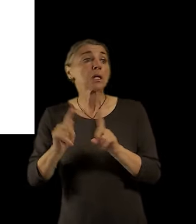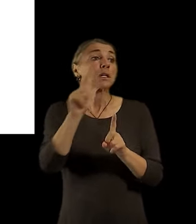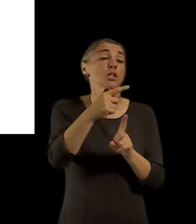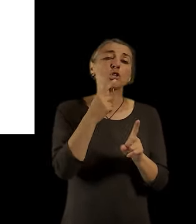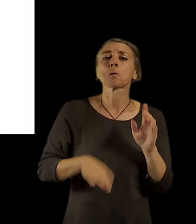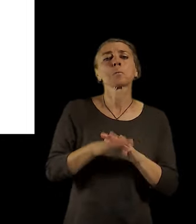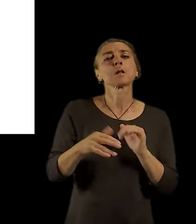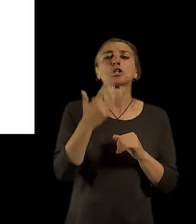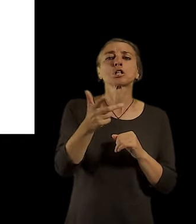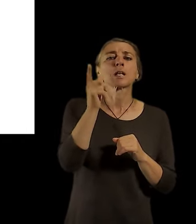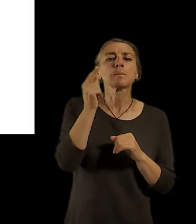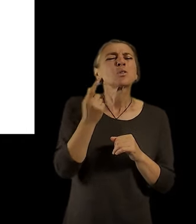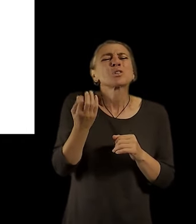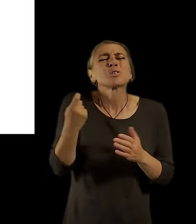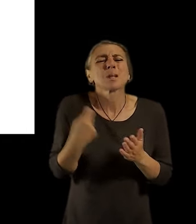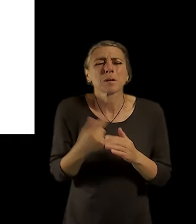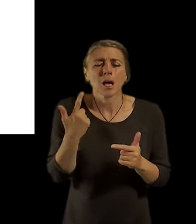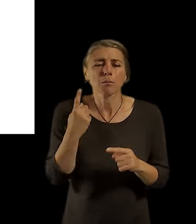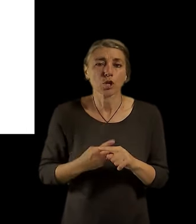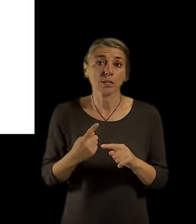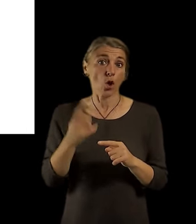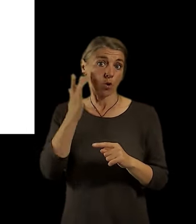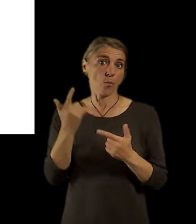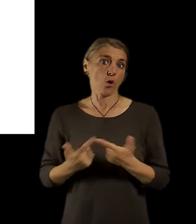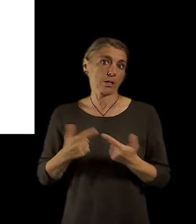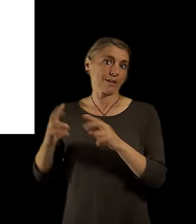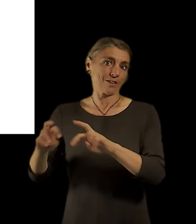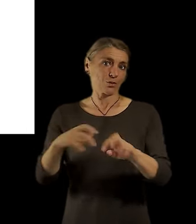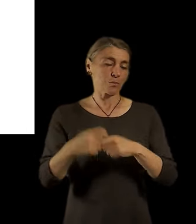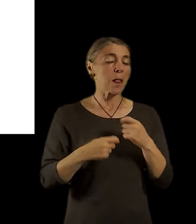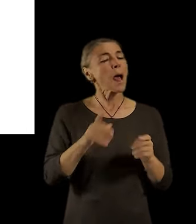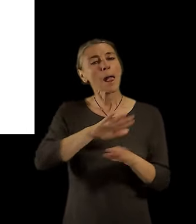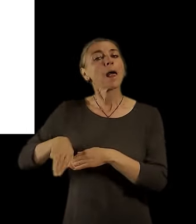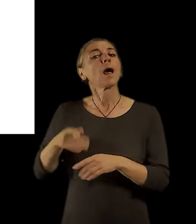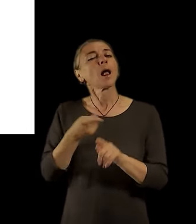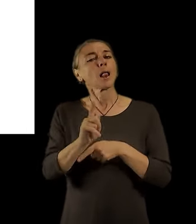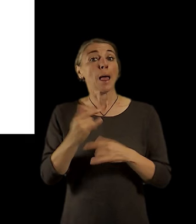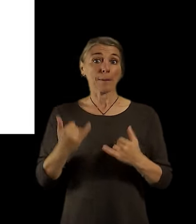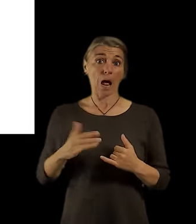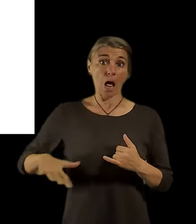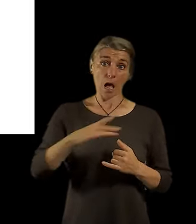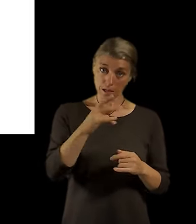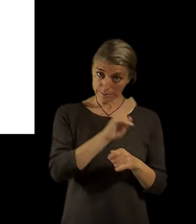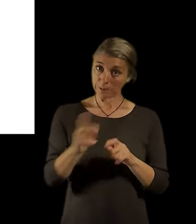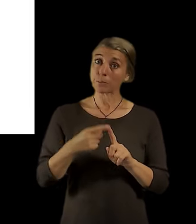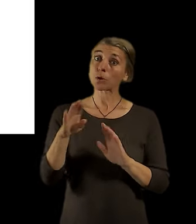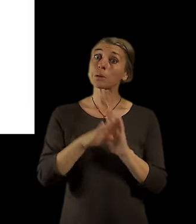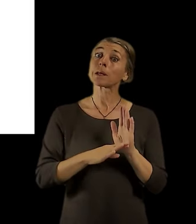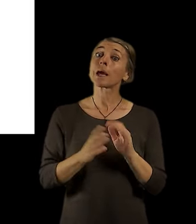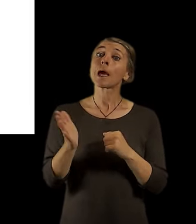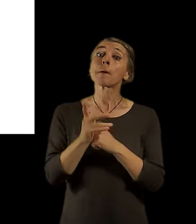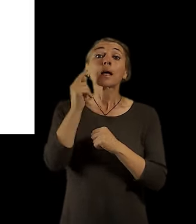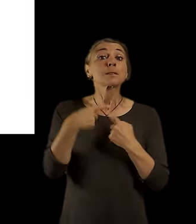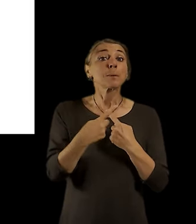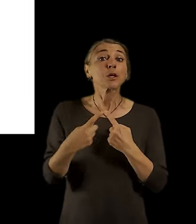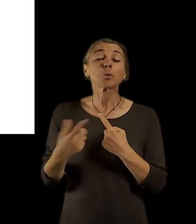A teď už k Praze. Je Praha 15-minutové město? Co myslíte? Jo? Je